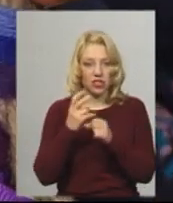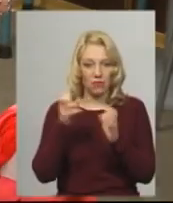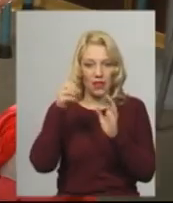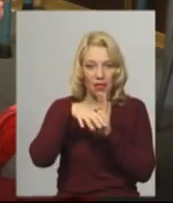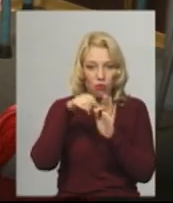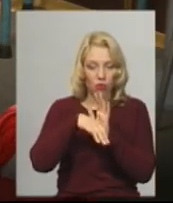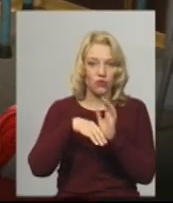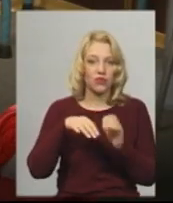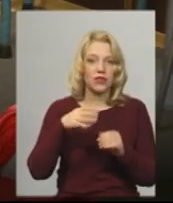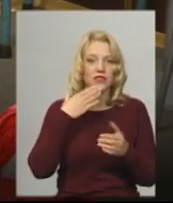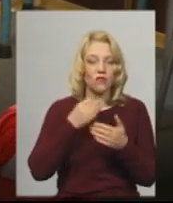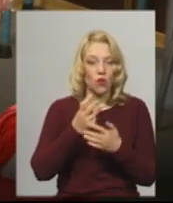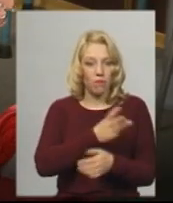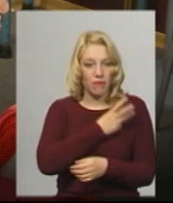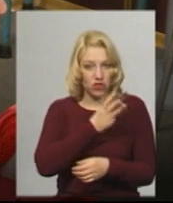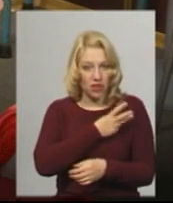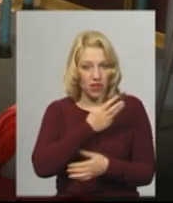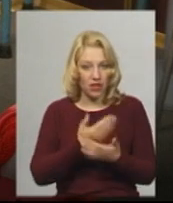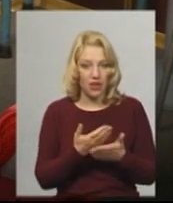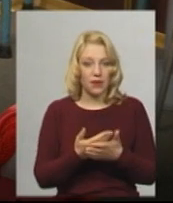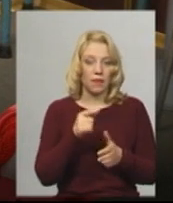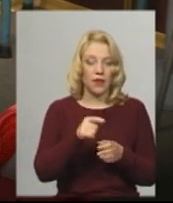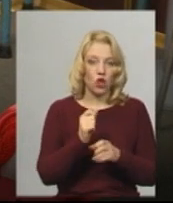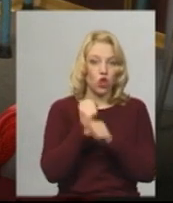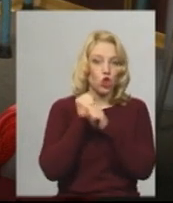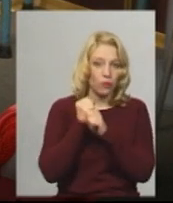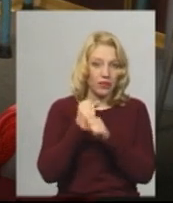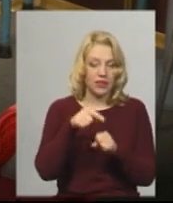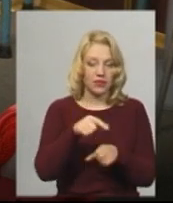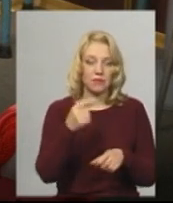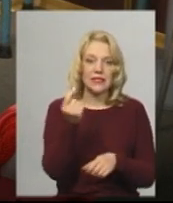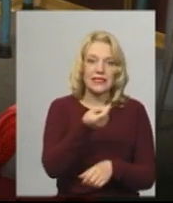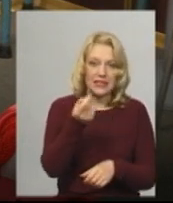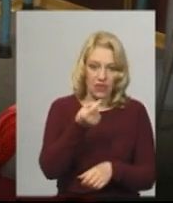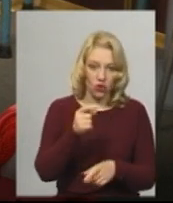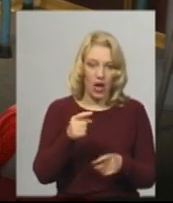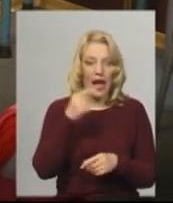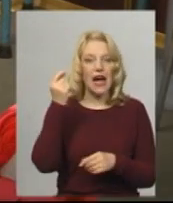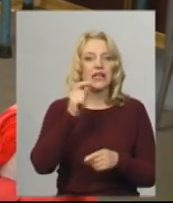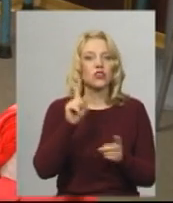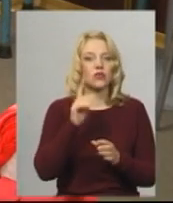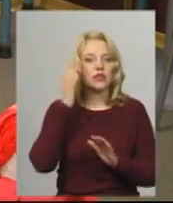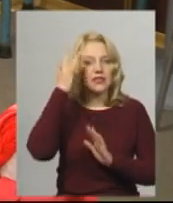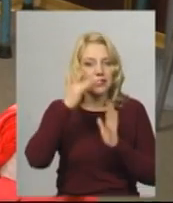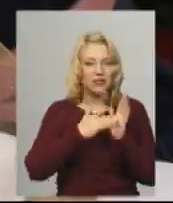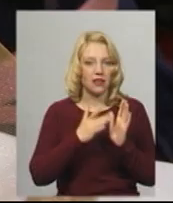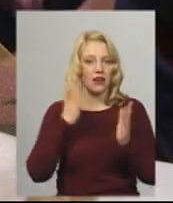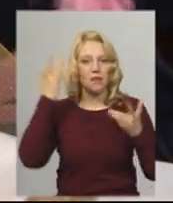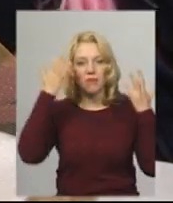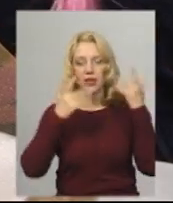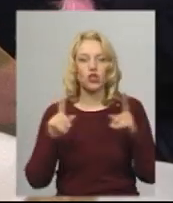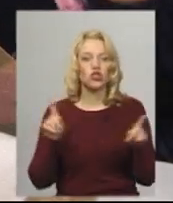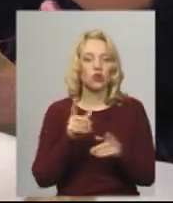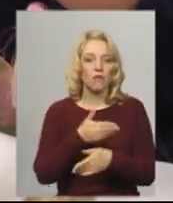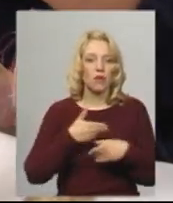бажаннями. Тут є такі торбинки, в торбинках зернинки. Зернинки – це наші мрії, цілі, все те, що ми хочемо. У